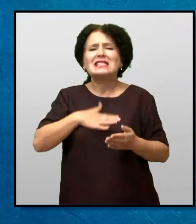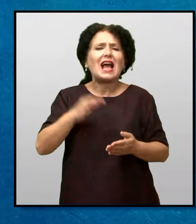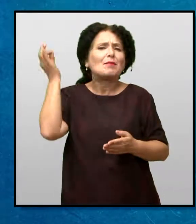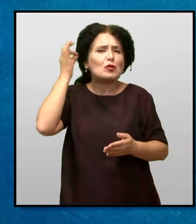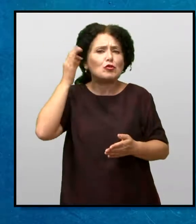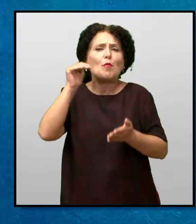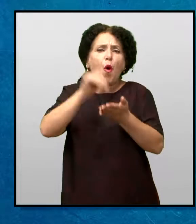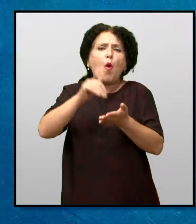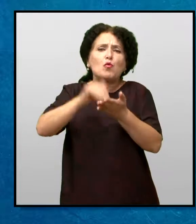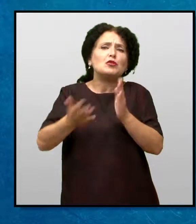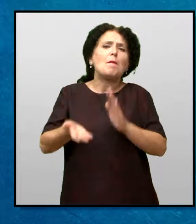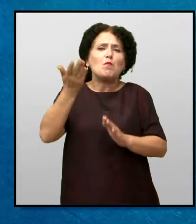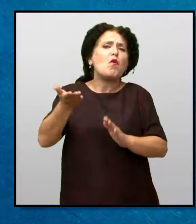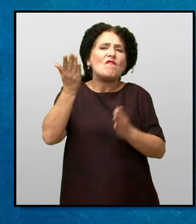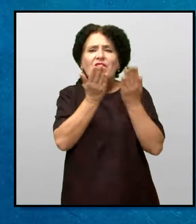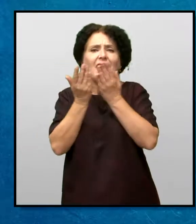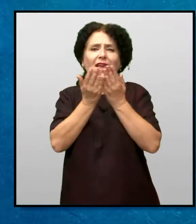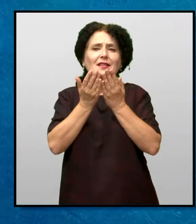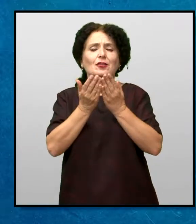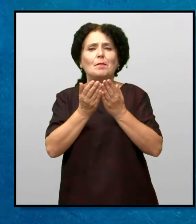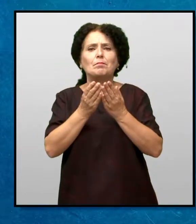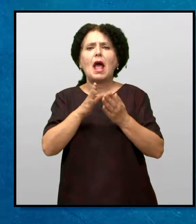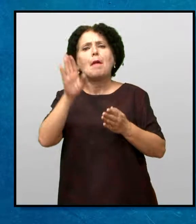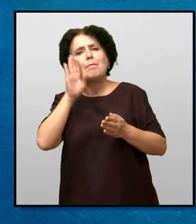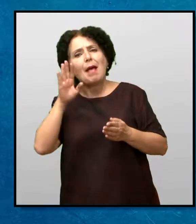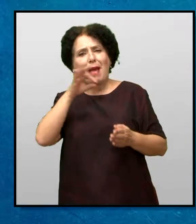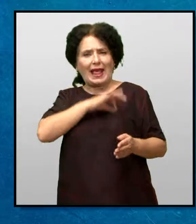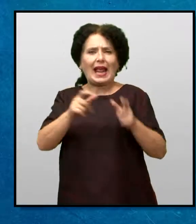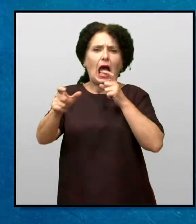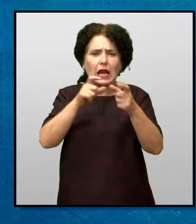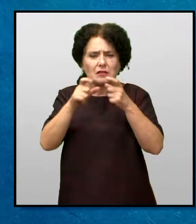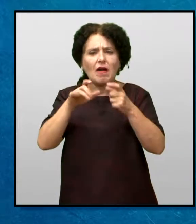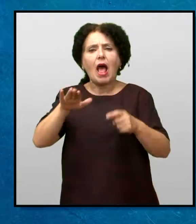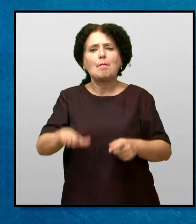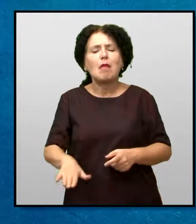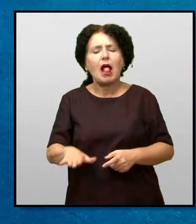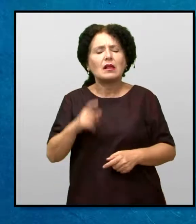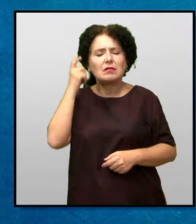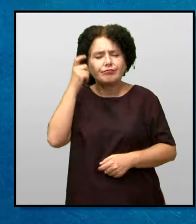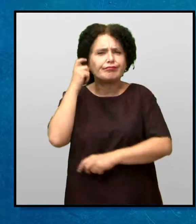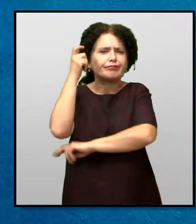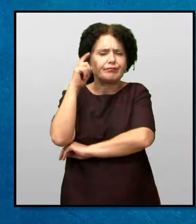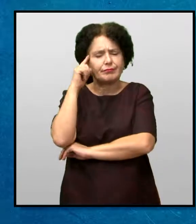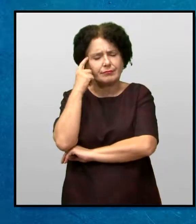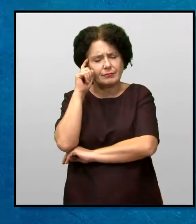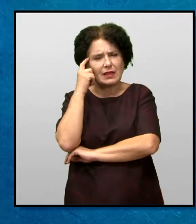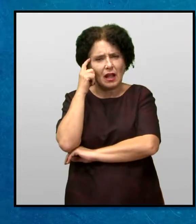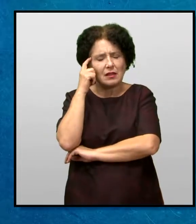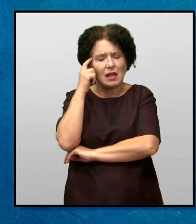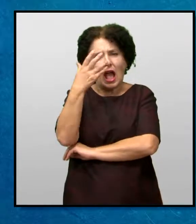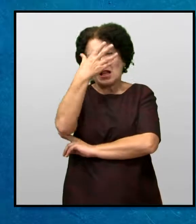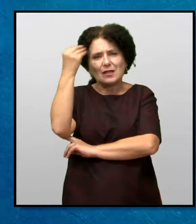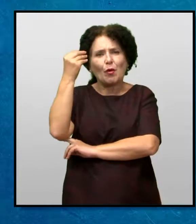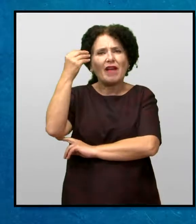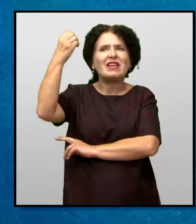слушам уште повеќе Додека разговара Мери се задлабочи во размислувањете И